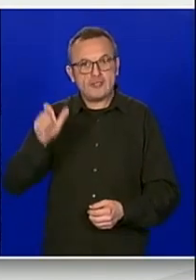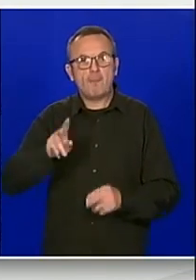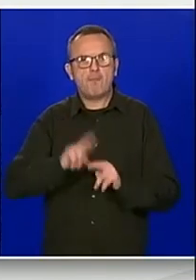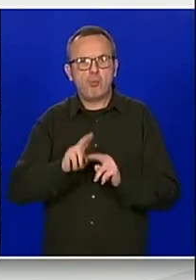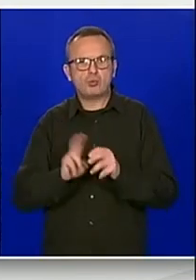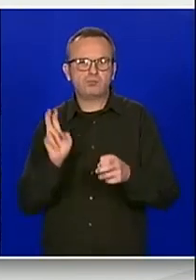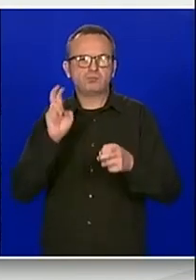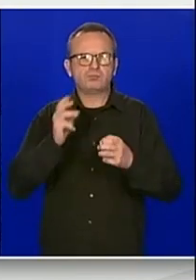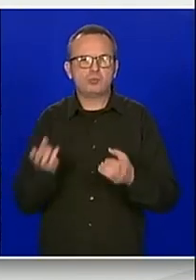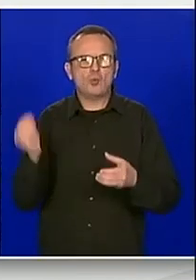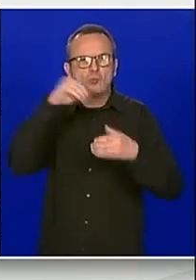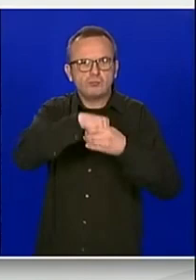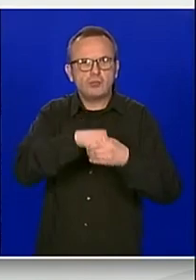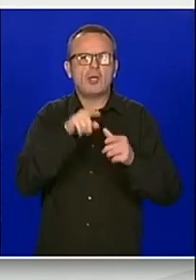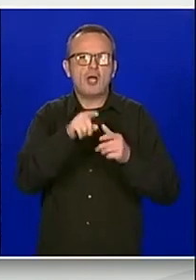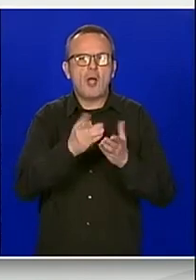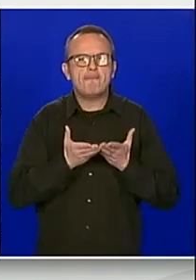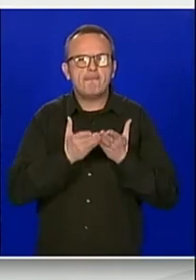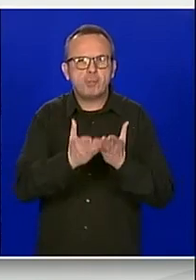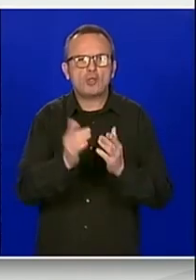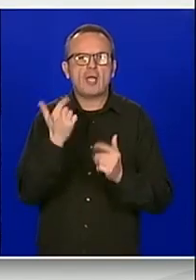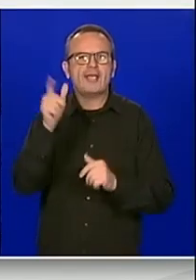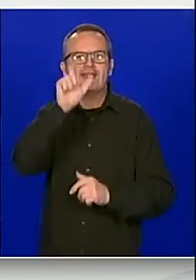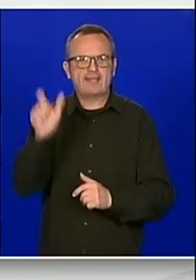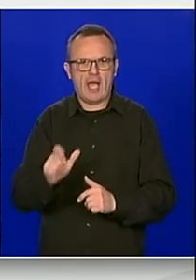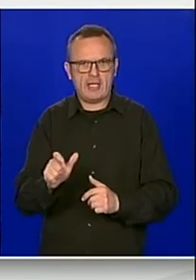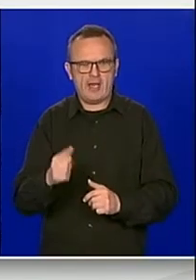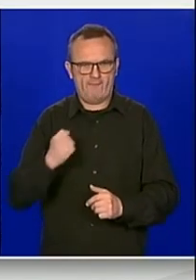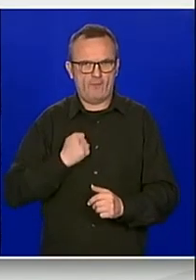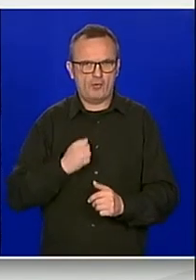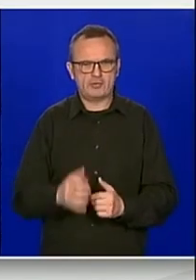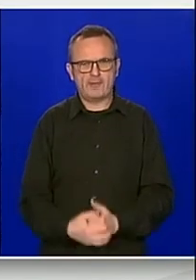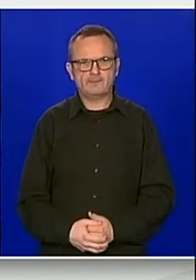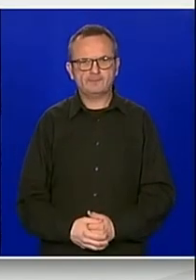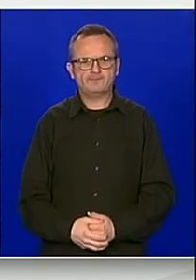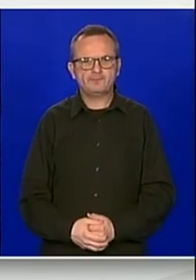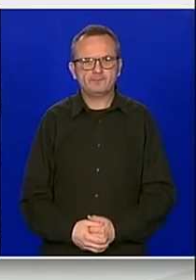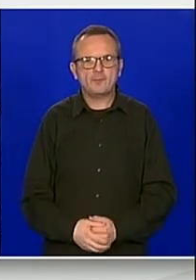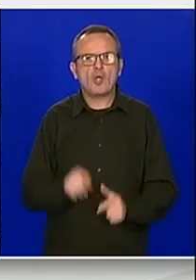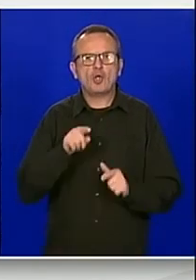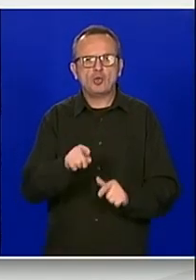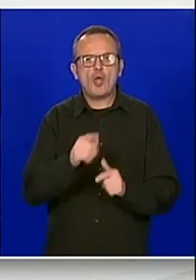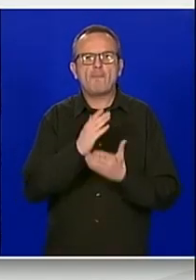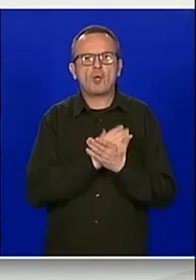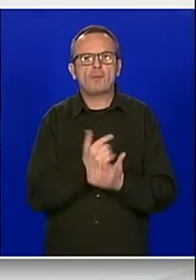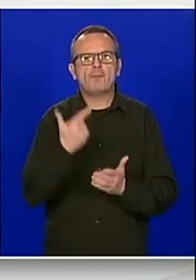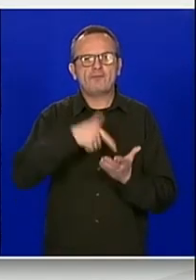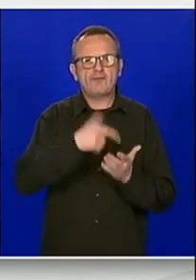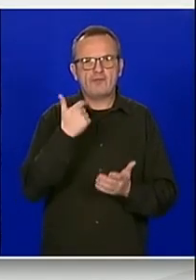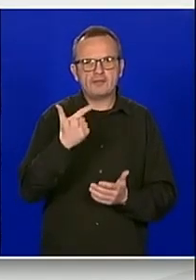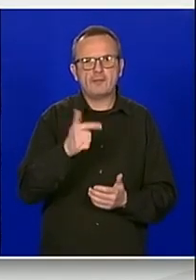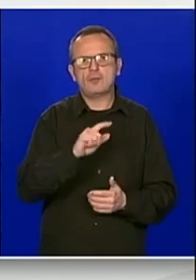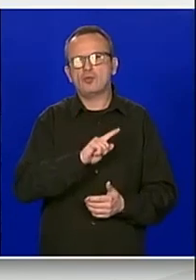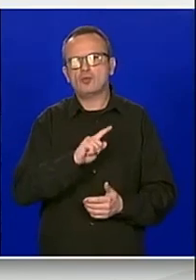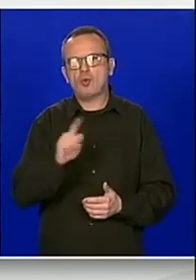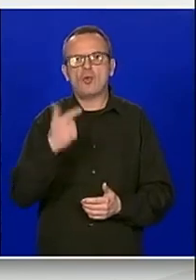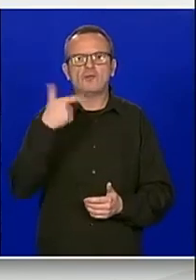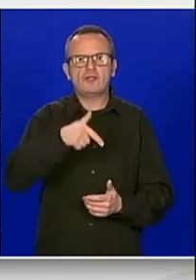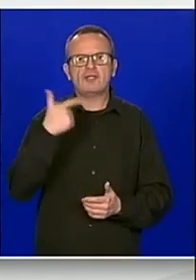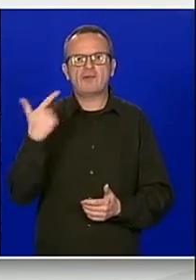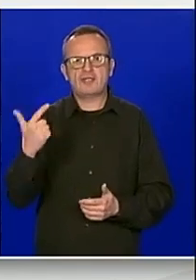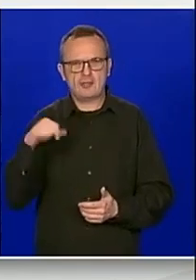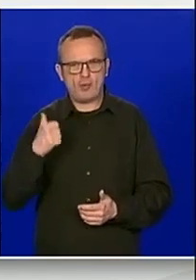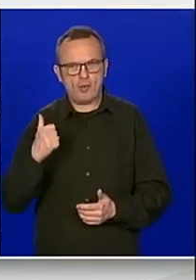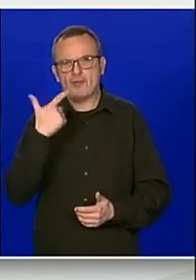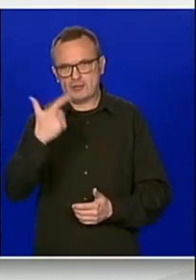Predlaže se donošenje odluke o sudjelovanju u ovoj aktivnosti u 2021. i 2022. godini do pet pripadnika.